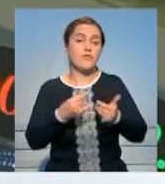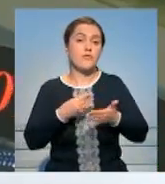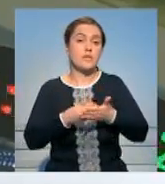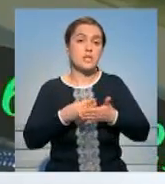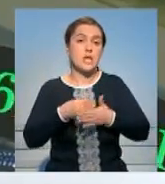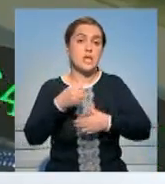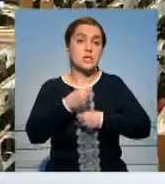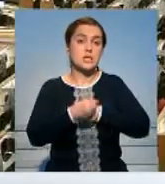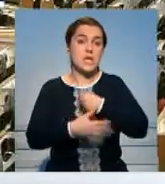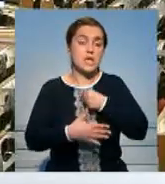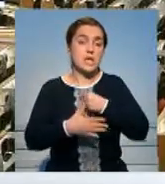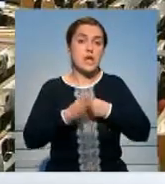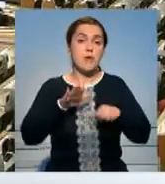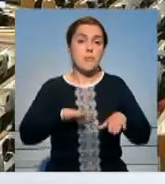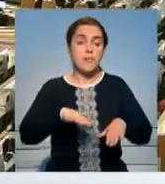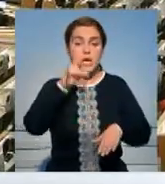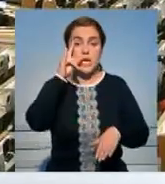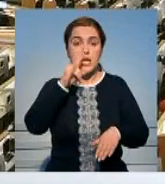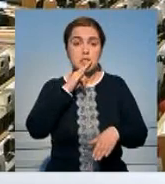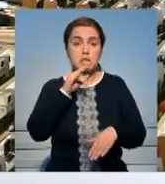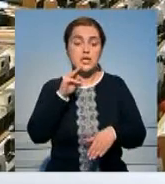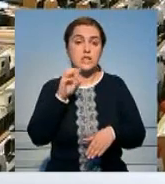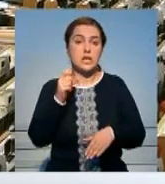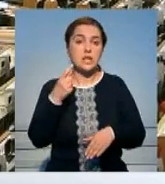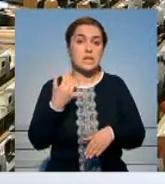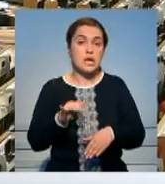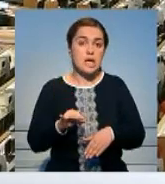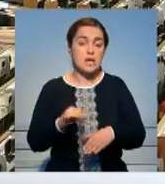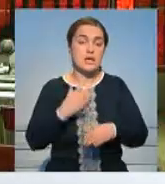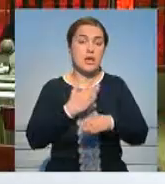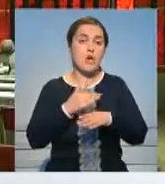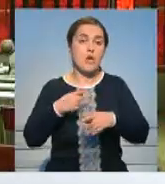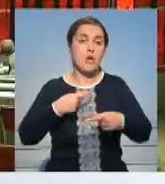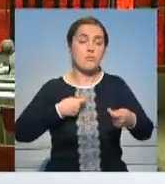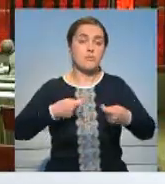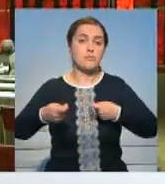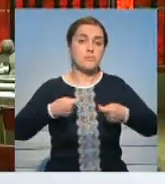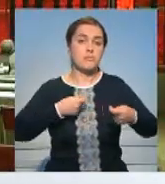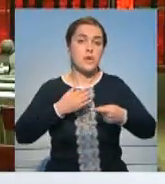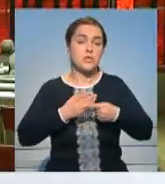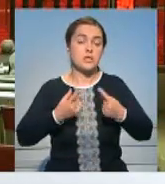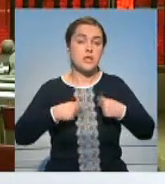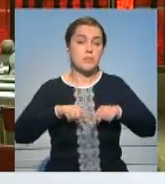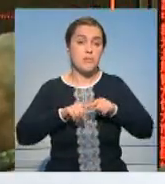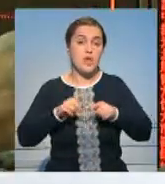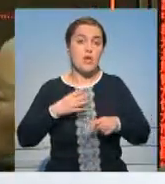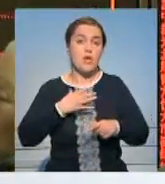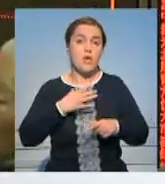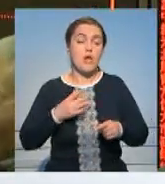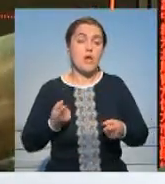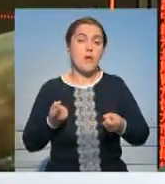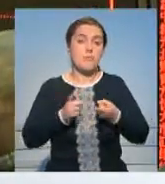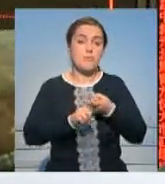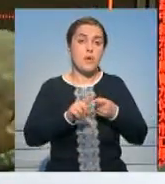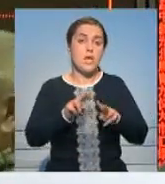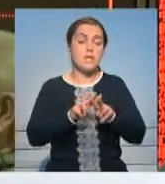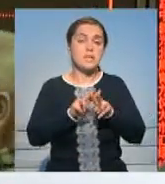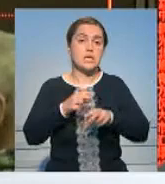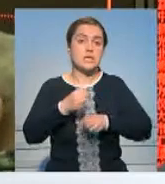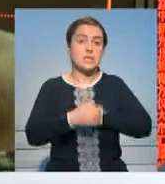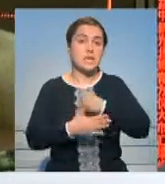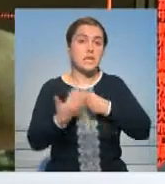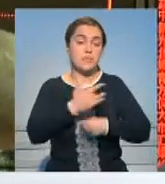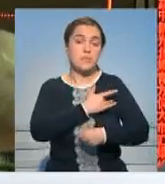финансовый центр и фондовую биржу Казахстана. Напомню, шанхайская фондовая биржа является одним из ключевых партнеров Астанинского